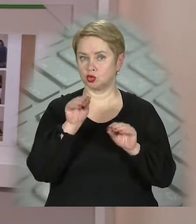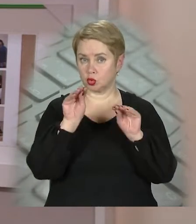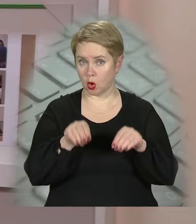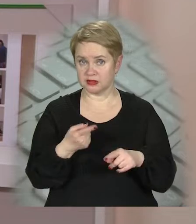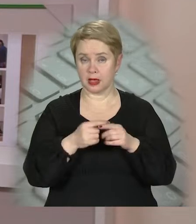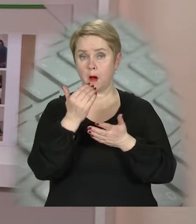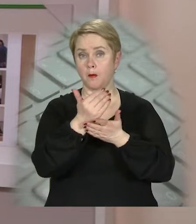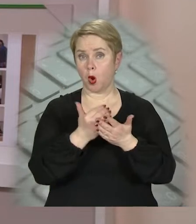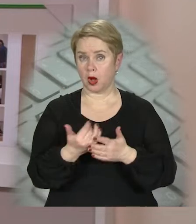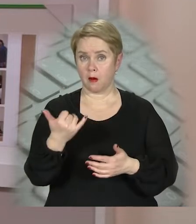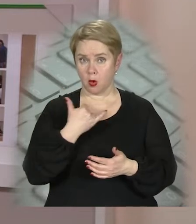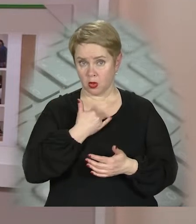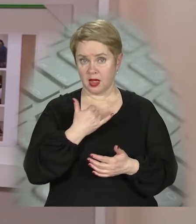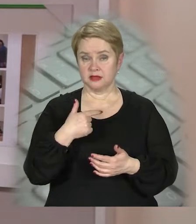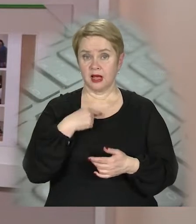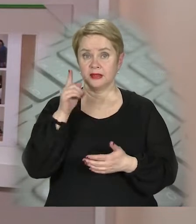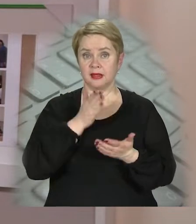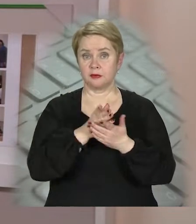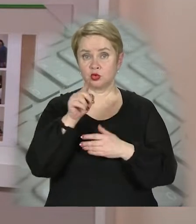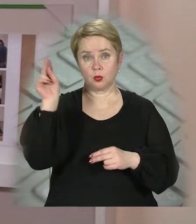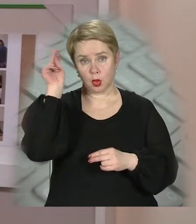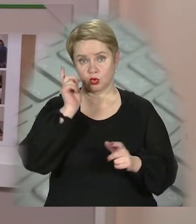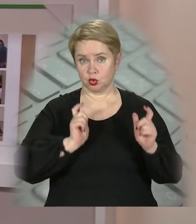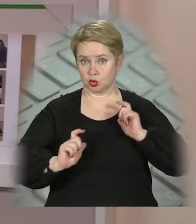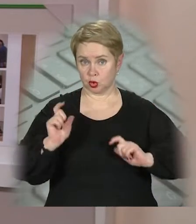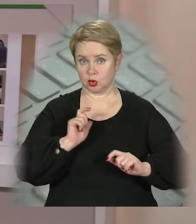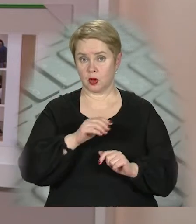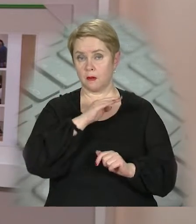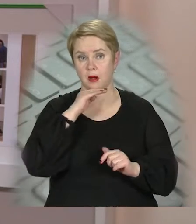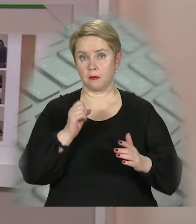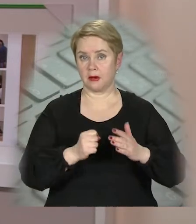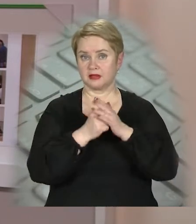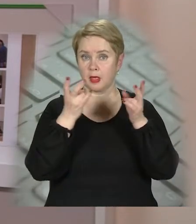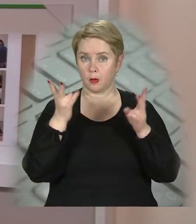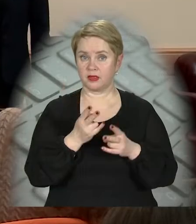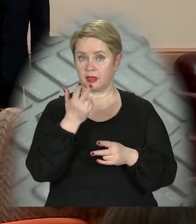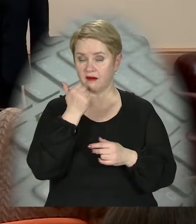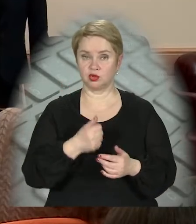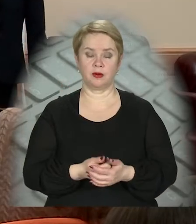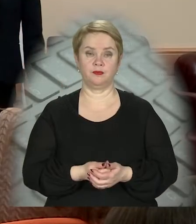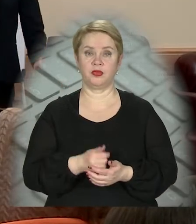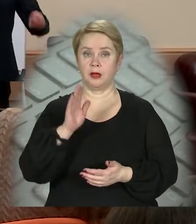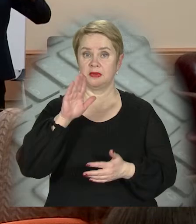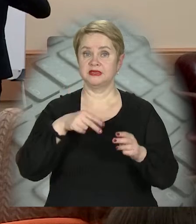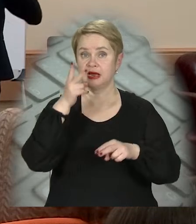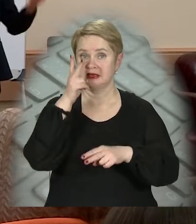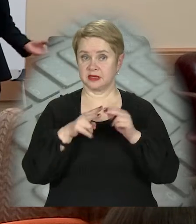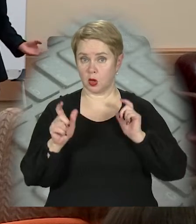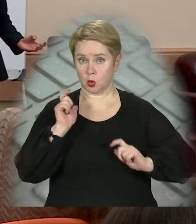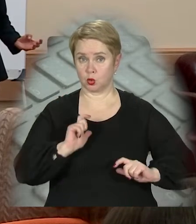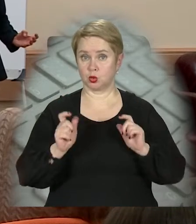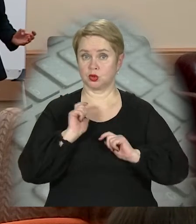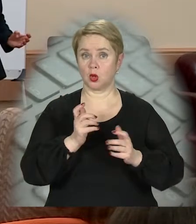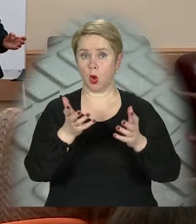ця програма у нас спрямована на те, щоб навчити студентів цим дуже базовим, дуже необхідним навичкам. Після закінчення курсу